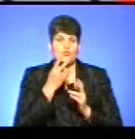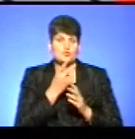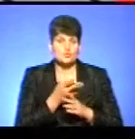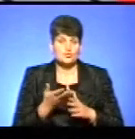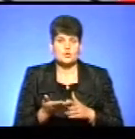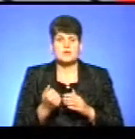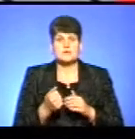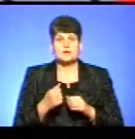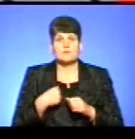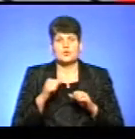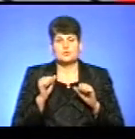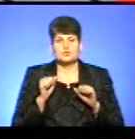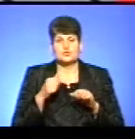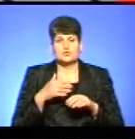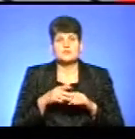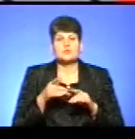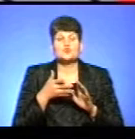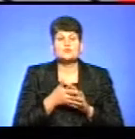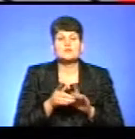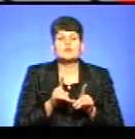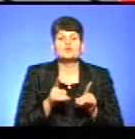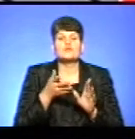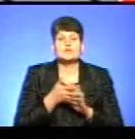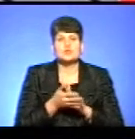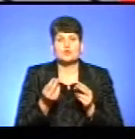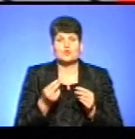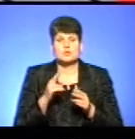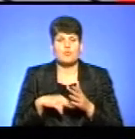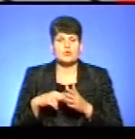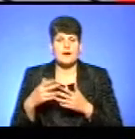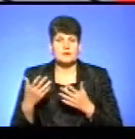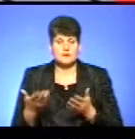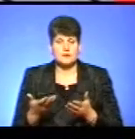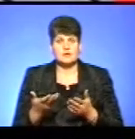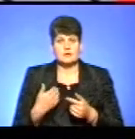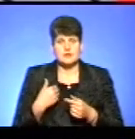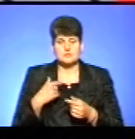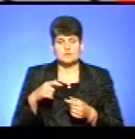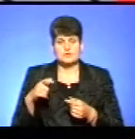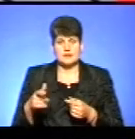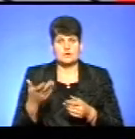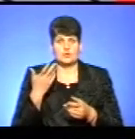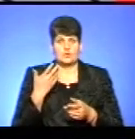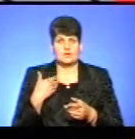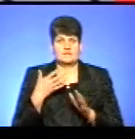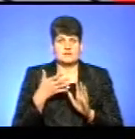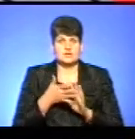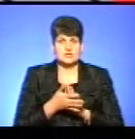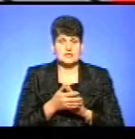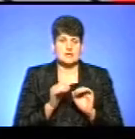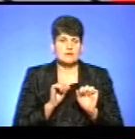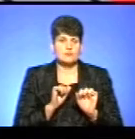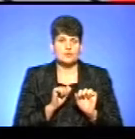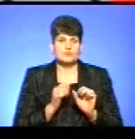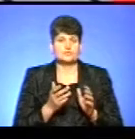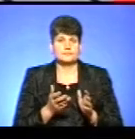також розуміння того, на що витрачаються ті гроші, ті податки, нас, як громадян, тоді, коли, наприклад, щось витрачається на оборону чи